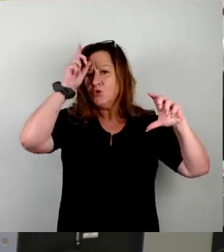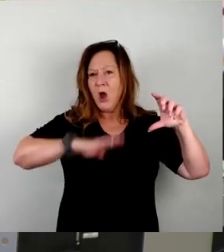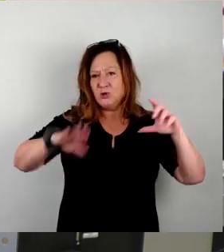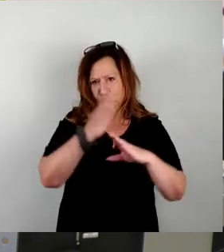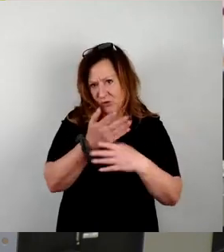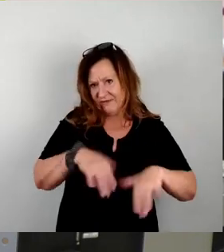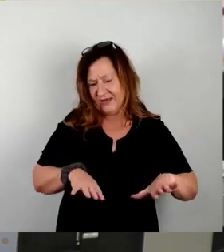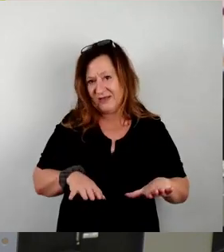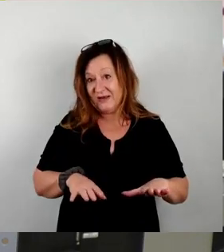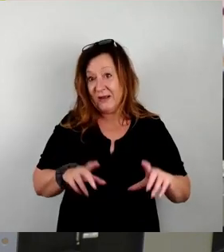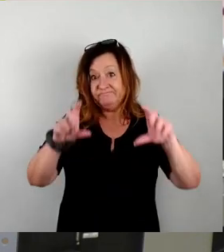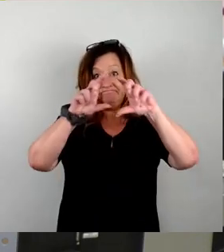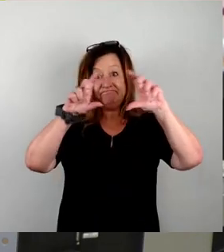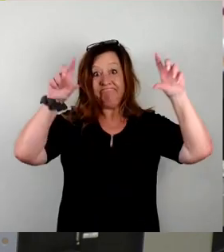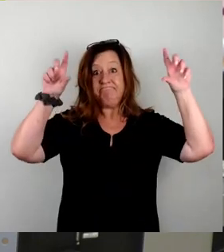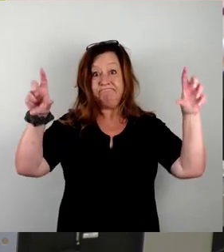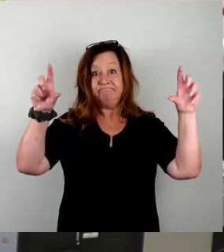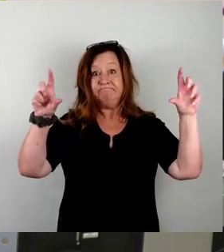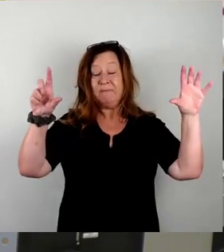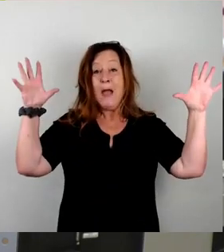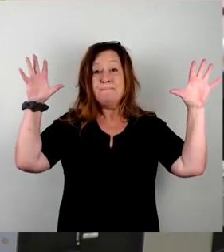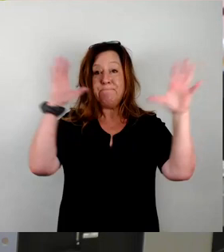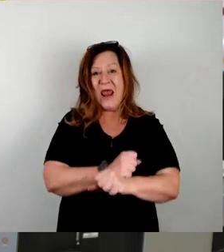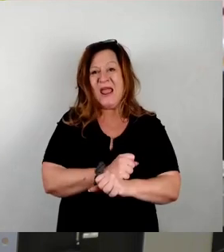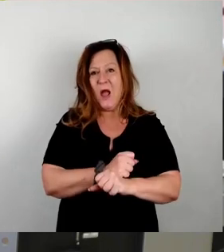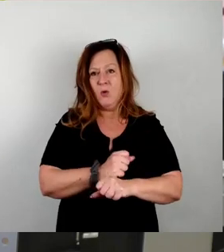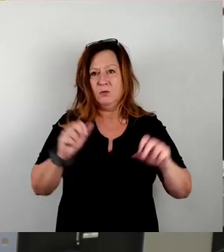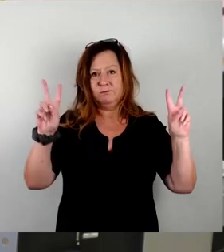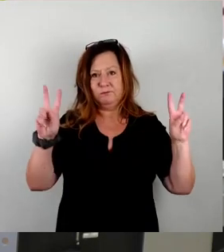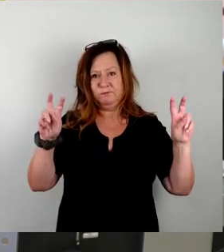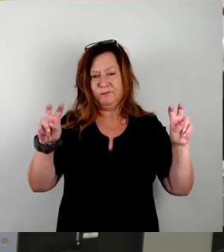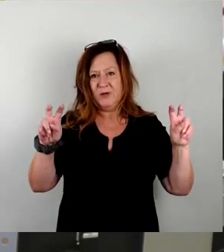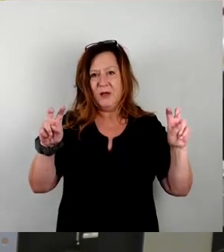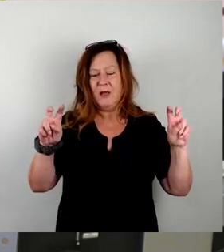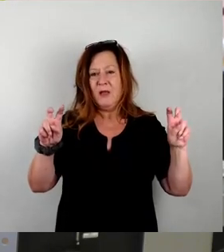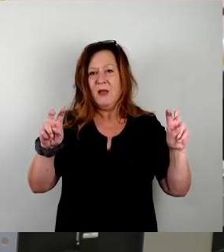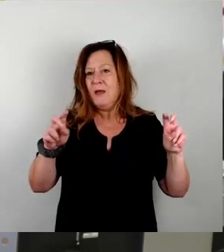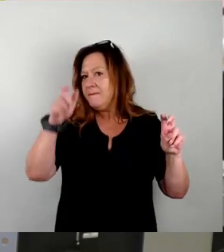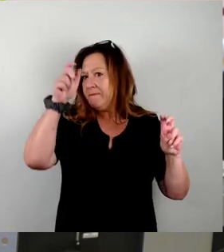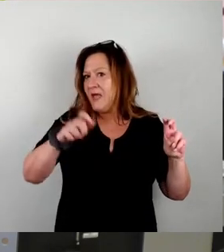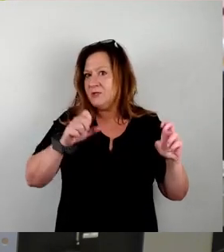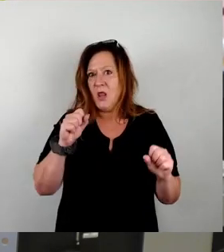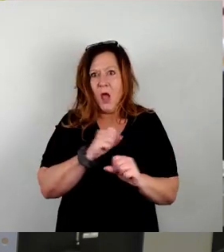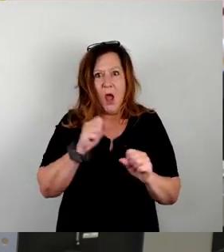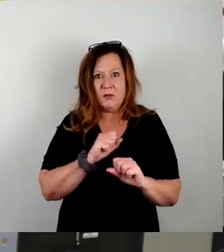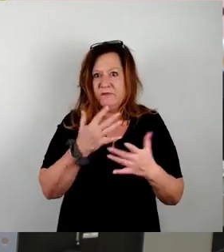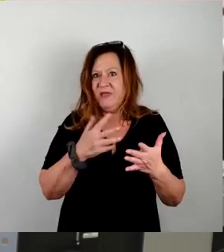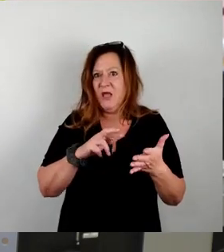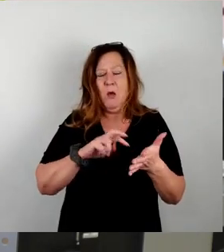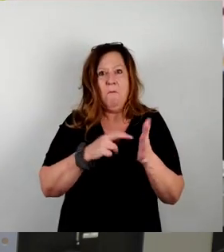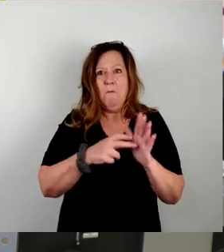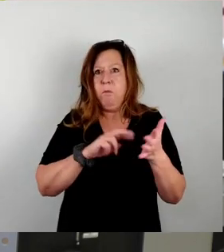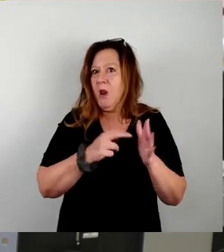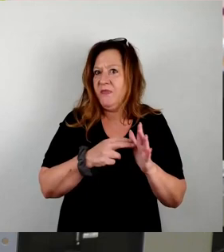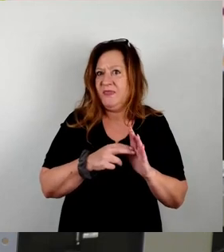Blackout macht vielen Menschen Angst und das ist auch das, womit so viele hier sozusagen versuchen, Politik zu machen. Insbesondere Angst vorm Zusammenbruch